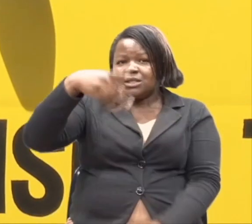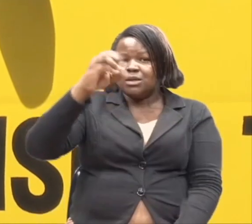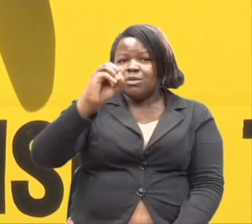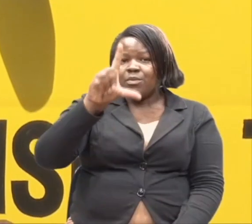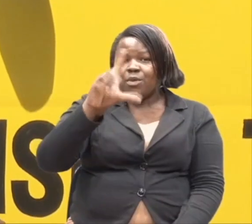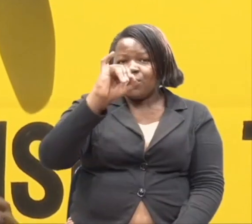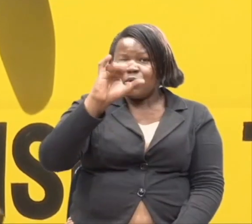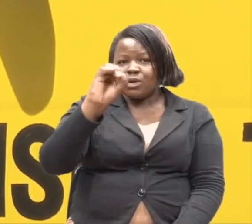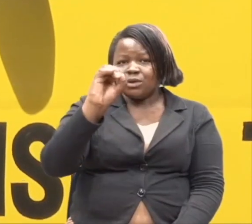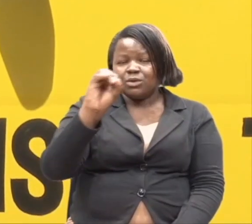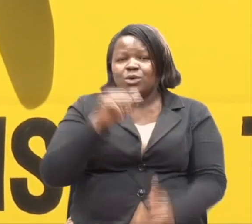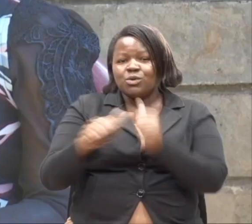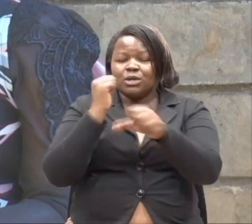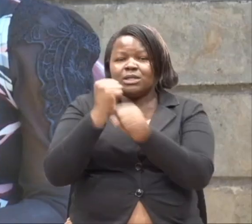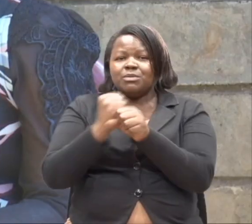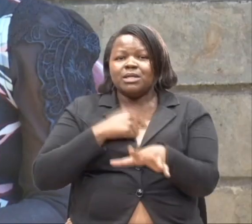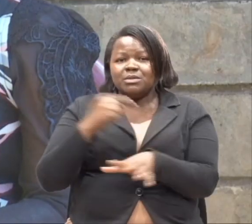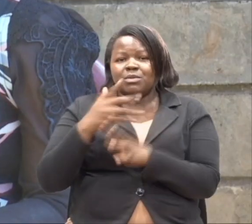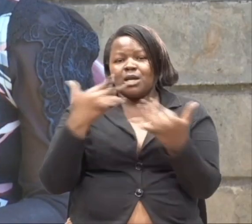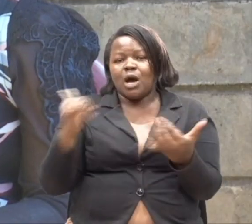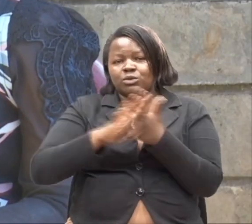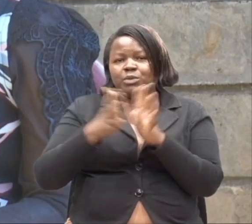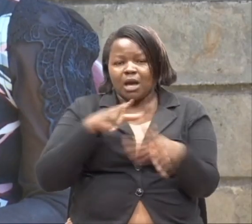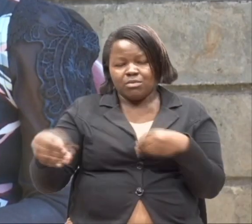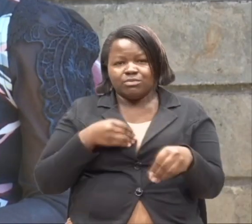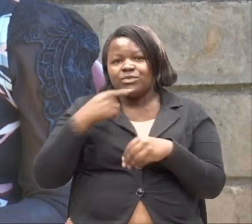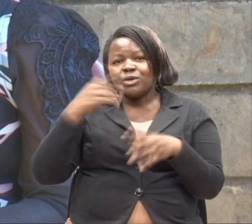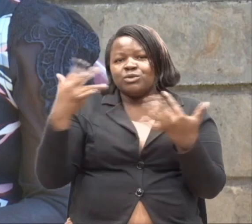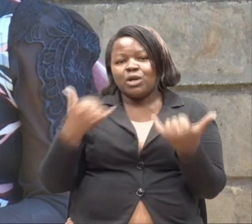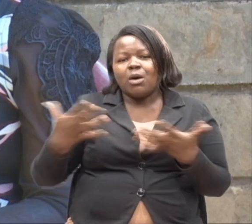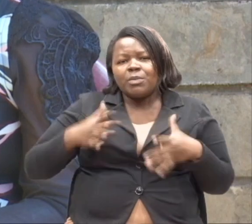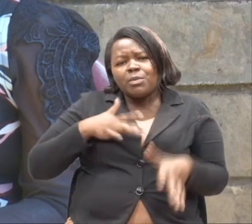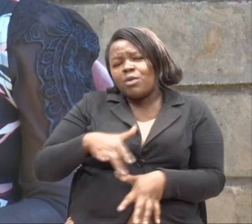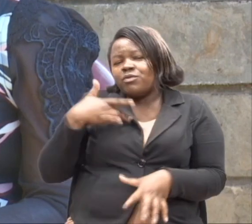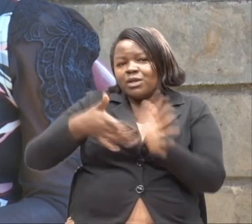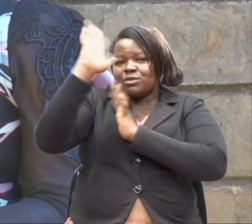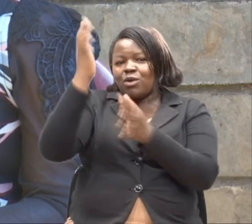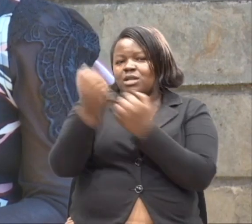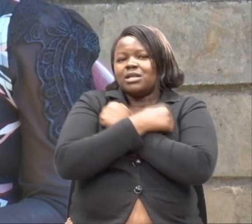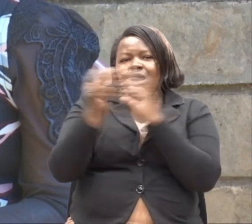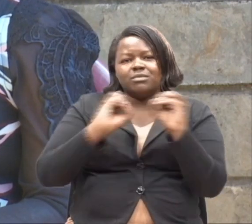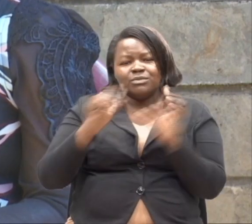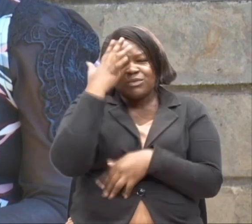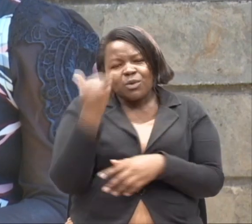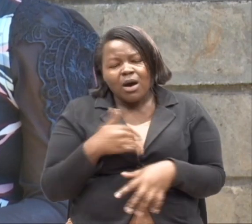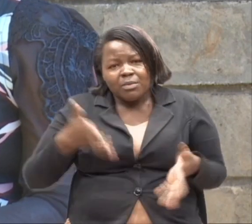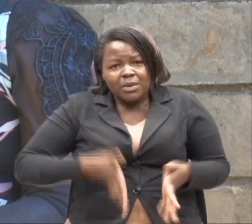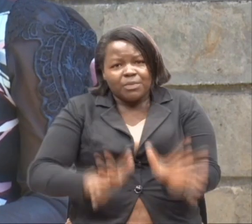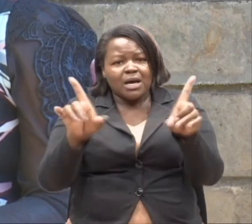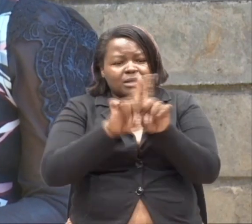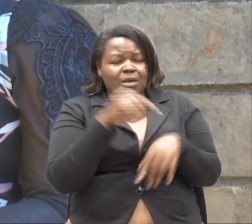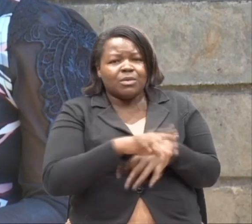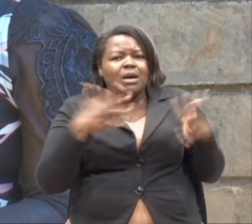Ambayo ilinifanya niwe hivi. Kwa hivyo, mutu hujihisi ya kwamba, labda mungu wajampenda, kwa nini alisariwa hivyo huenda,